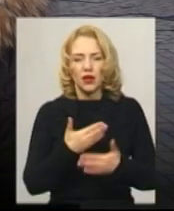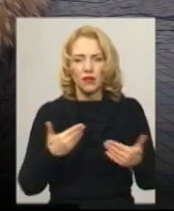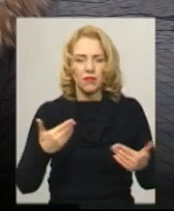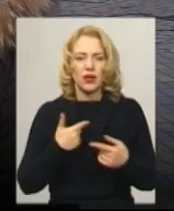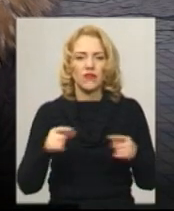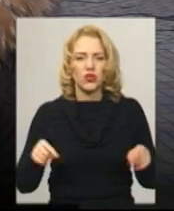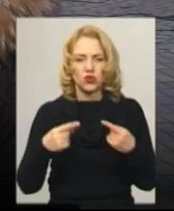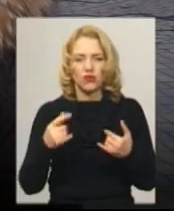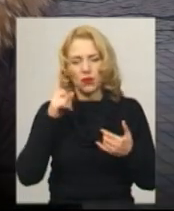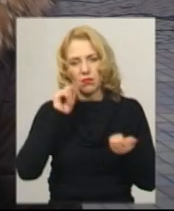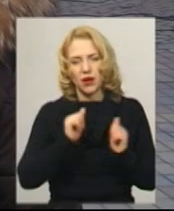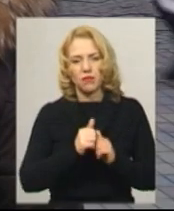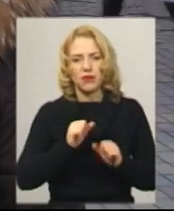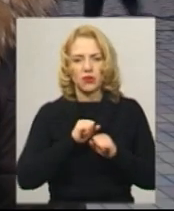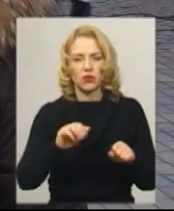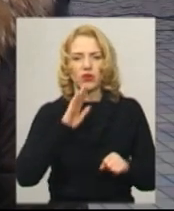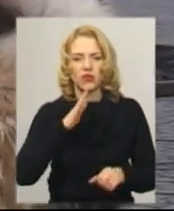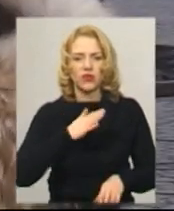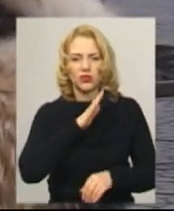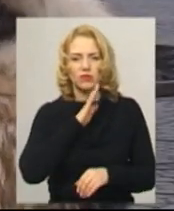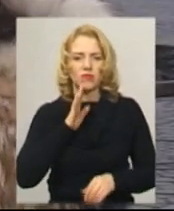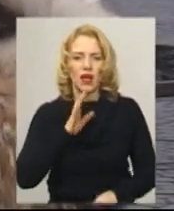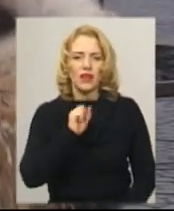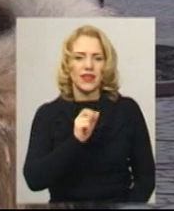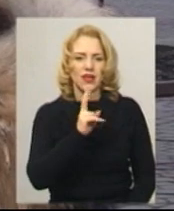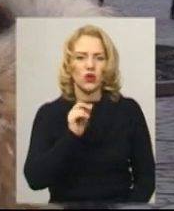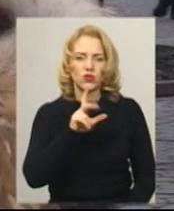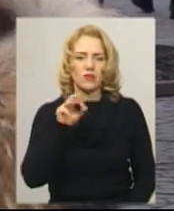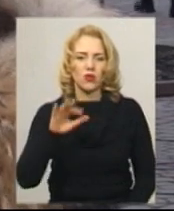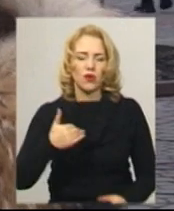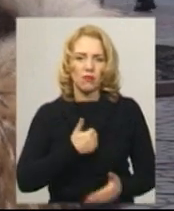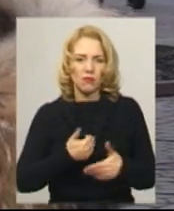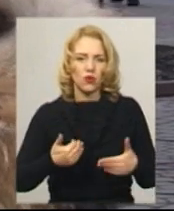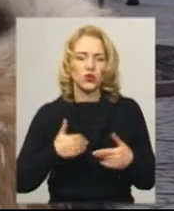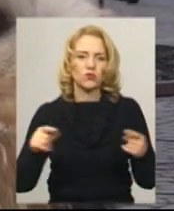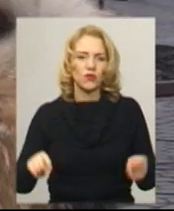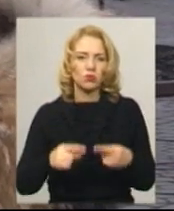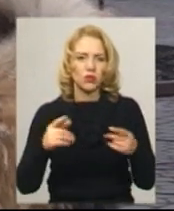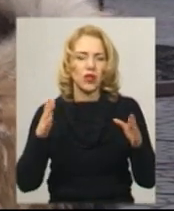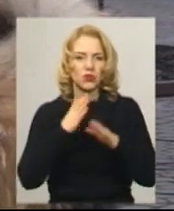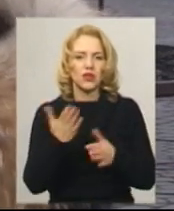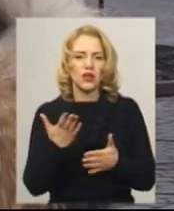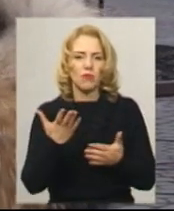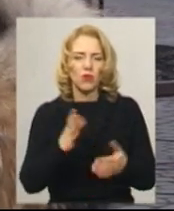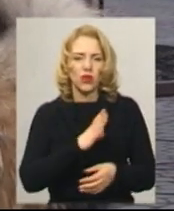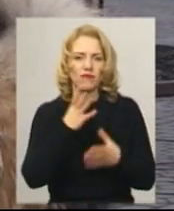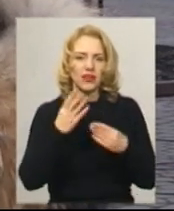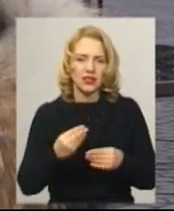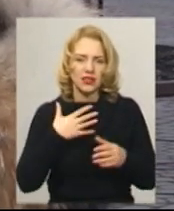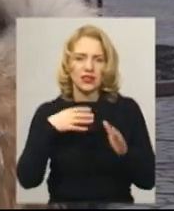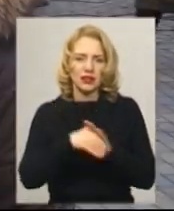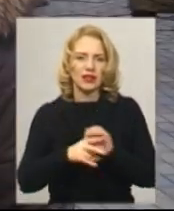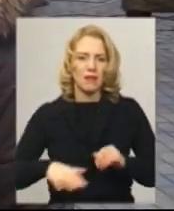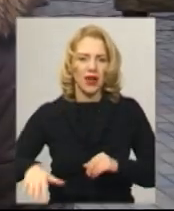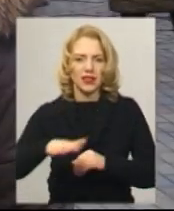нашої рідної неньки України Андрія Кузьменка. Ми хочемо відтворити саме ту атмосферу, яка була вдень його загибелі на Майдані